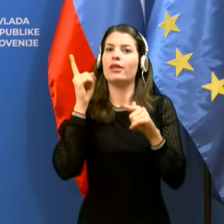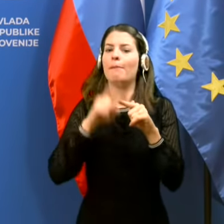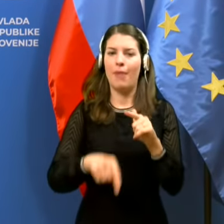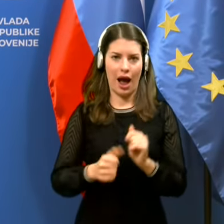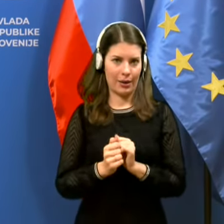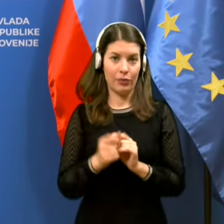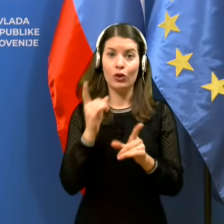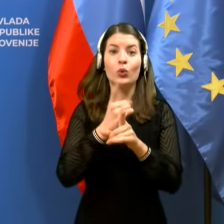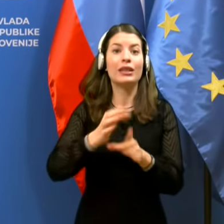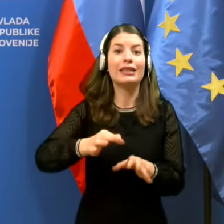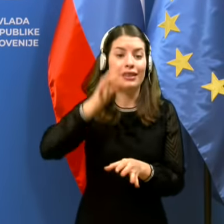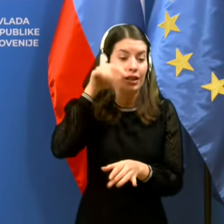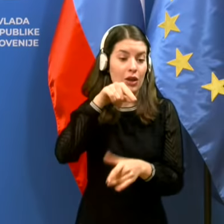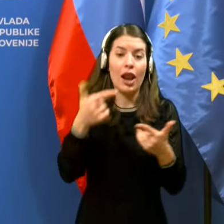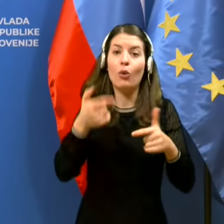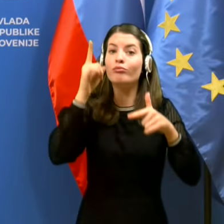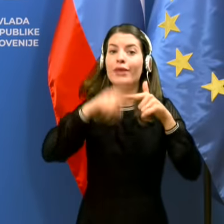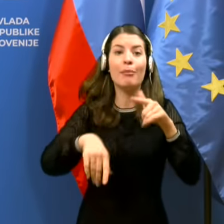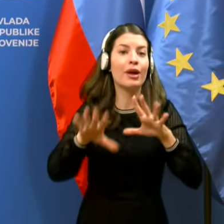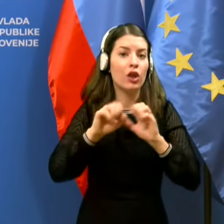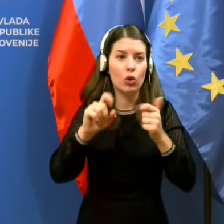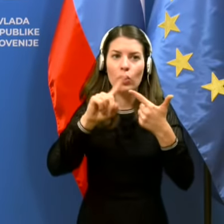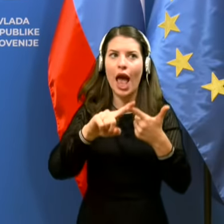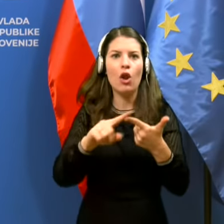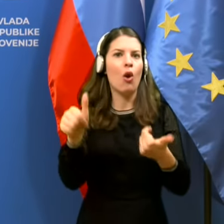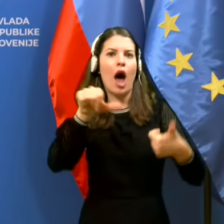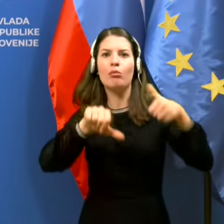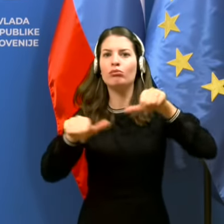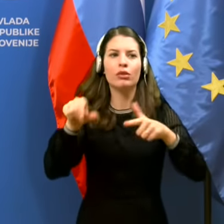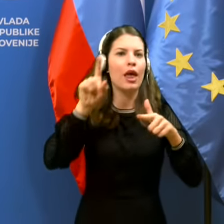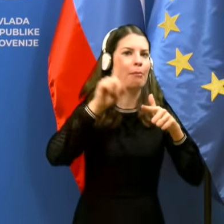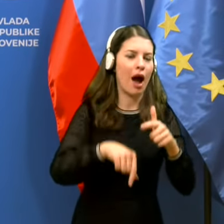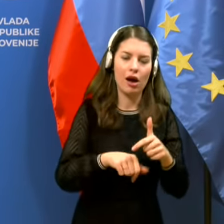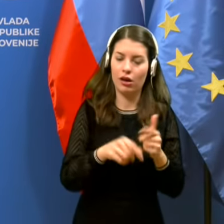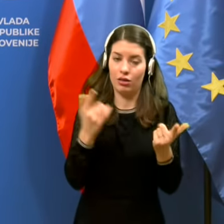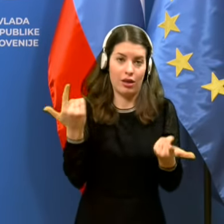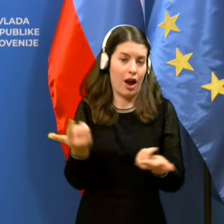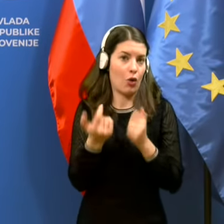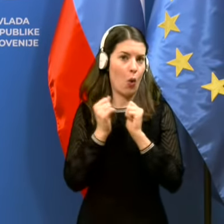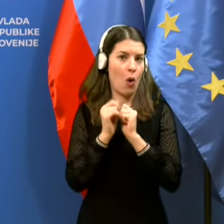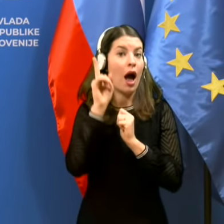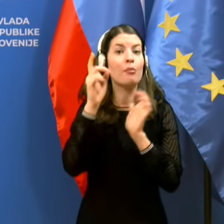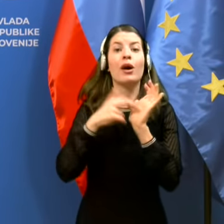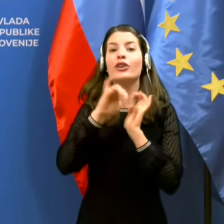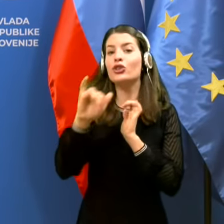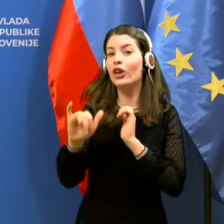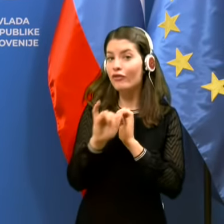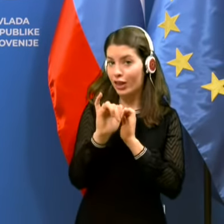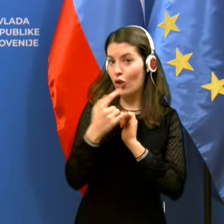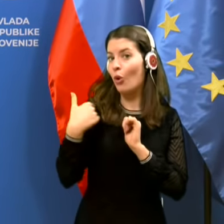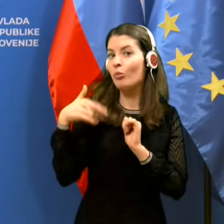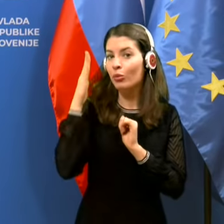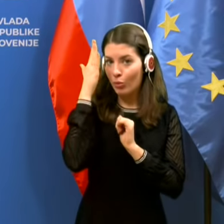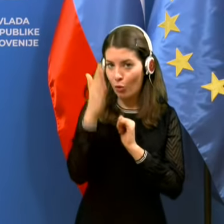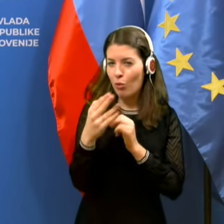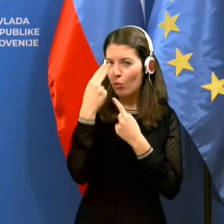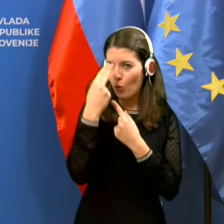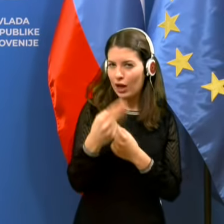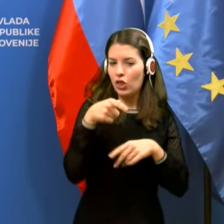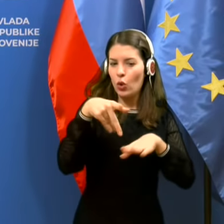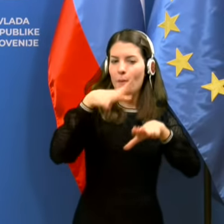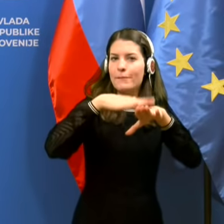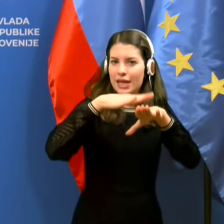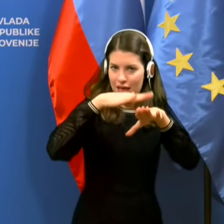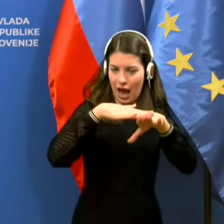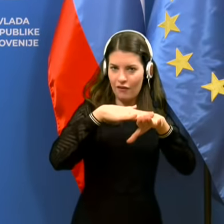ker tudi test je lahko napačen narejen, laboratorij se zmoti, nekaj se zgodi. V tistem primeru bomo še vedno slonili na to, da dobimo pač prijavo o